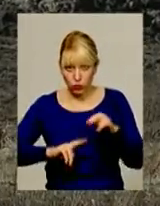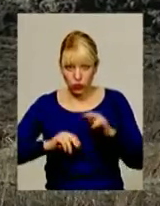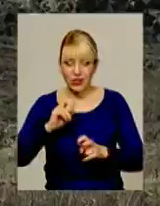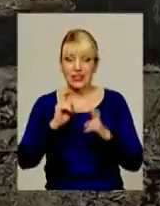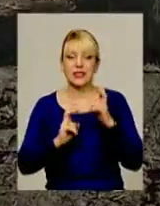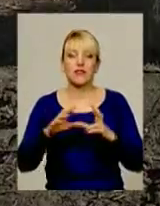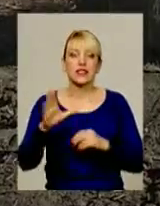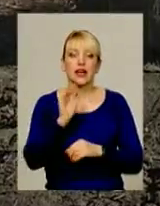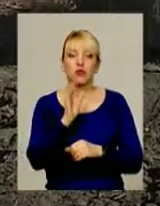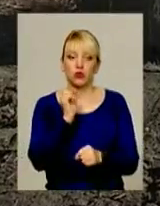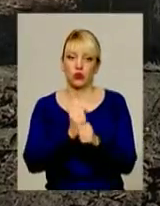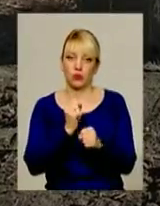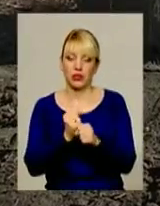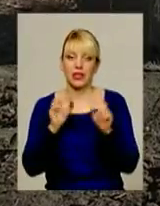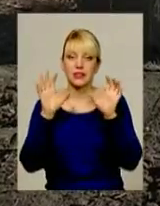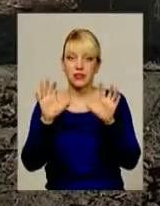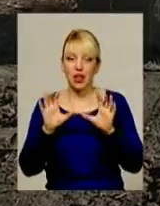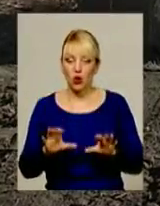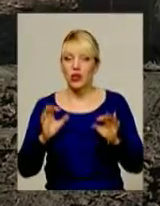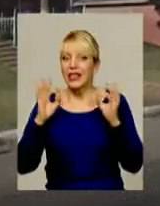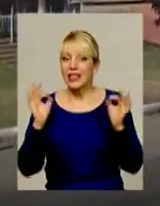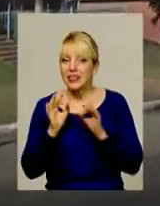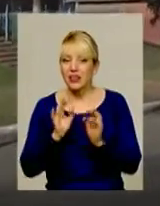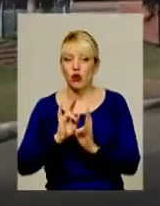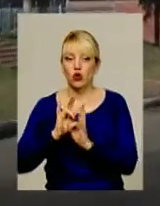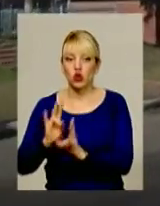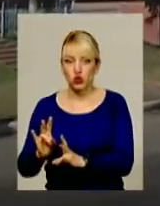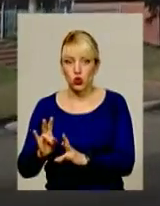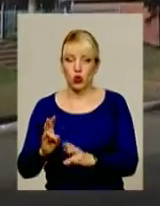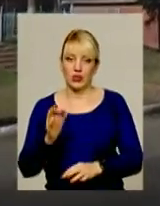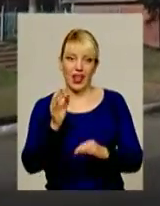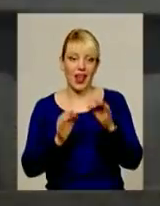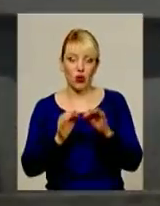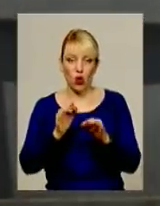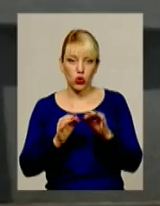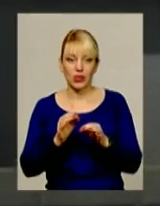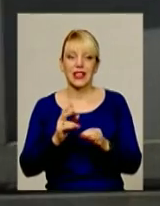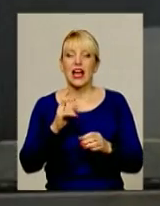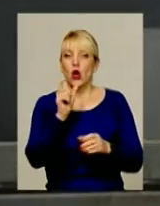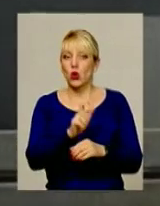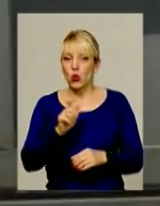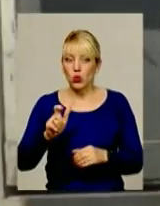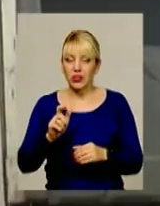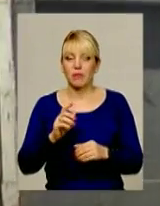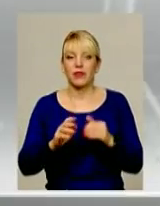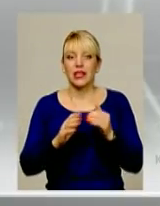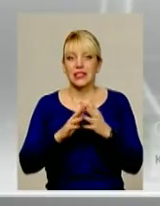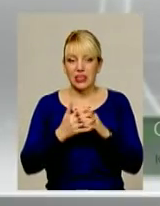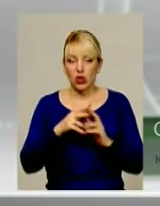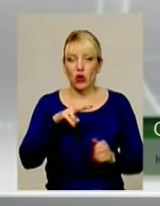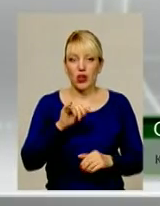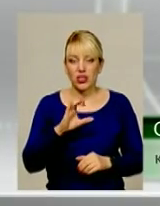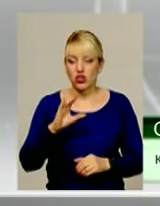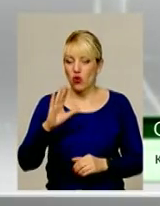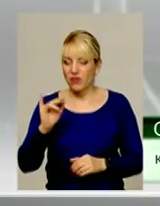робитимуть все законно. Ніякої шкоди екології чи жителям лісових гранівців не завдадуть. Всі від цього лише виграють. Там